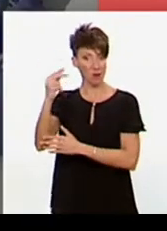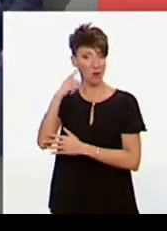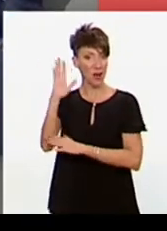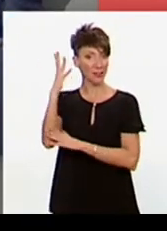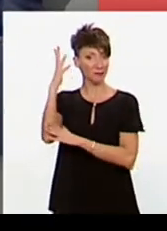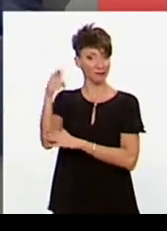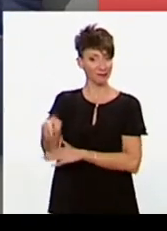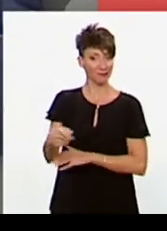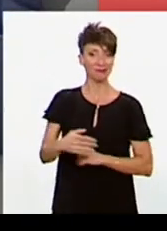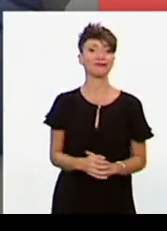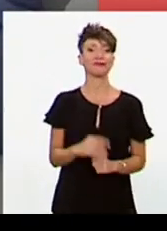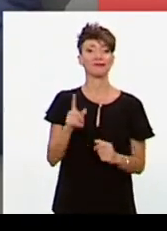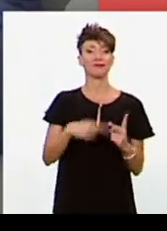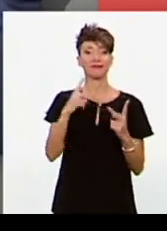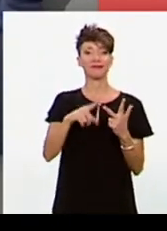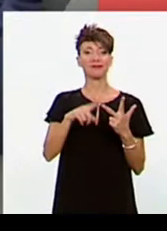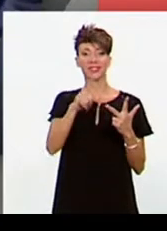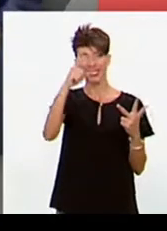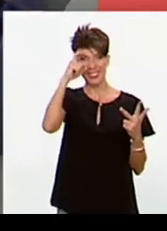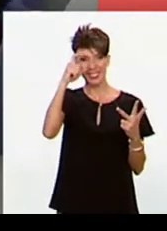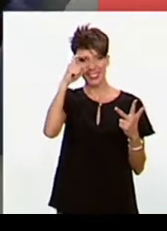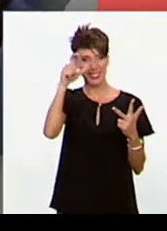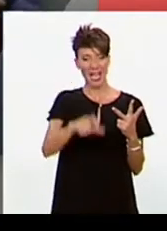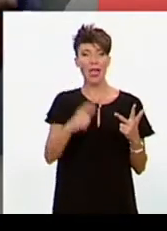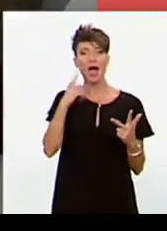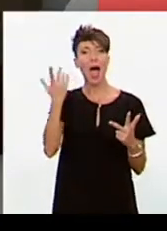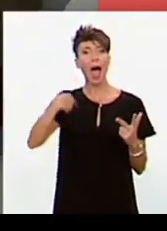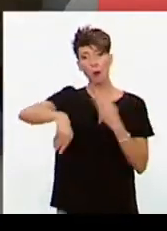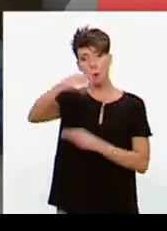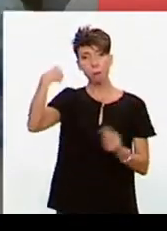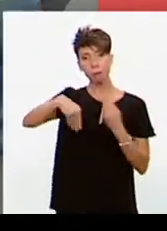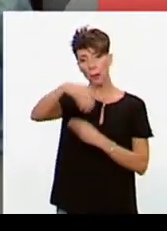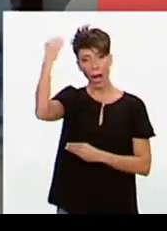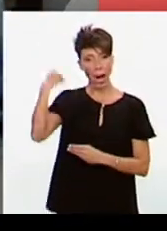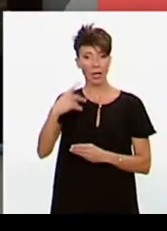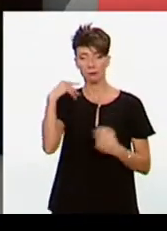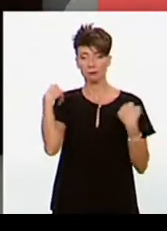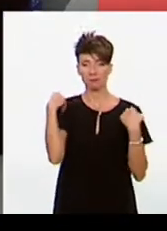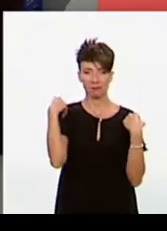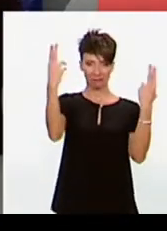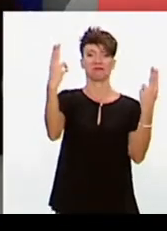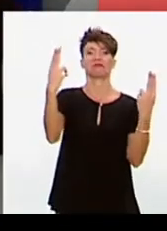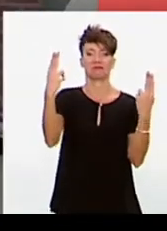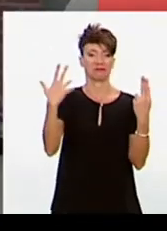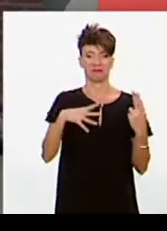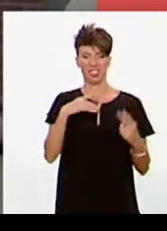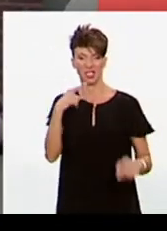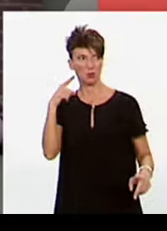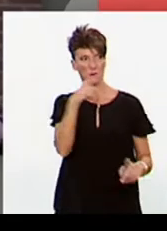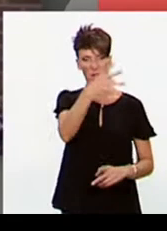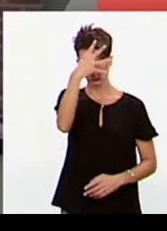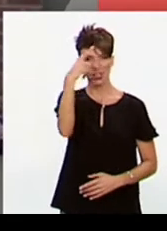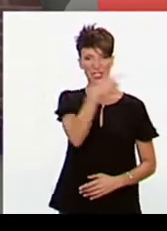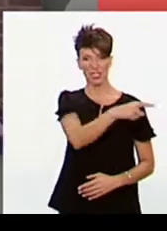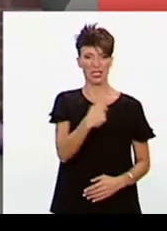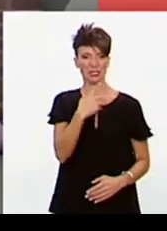Η Ρασίδα Τλαίμ από το Μίσιγκαν έχει ρίζες από την Παλαιστίνη και θέλει να ορθώσει το ανάστημά της κατά του Τραμπ και